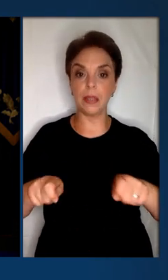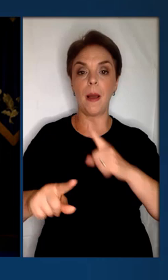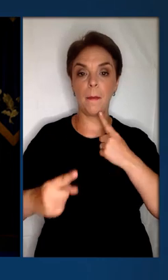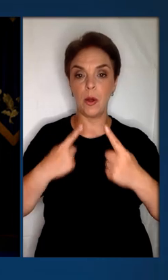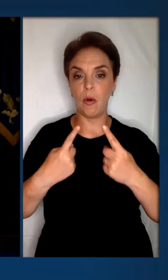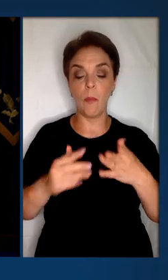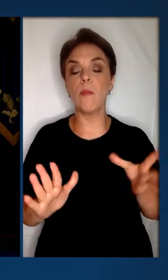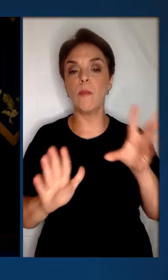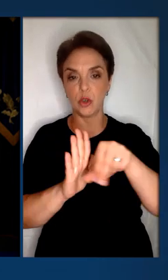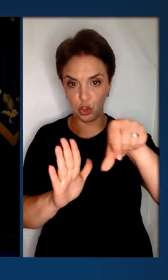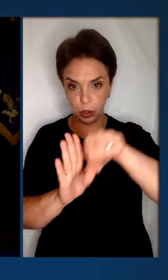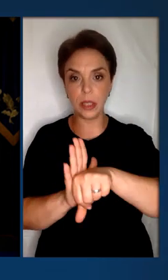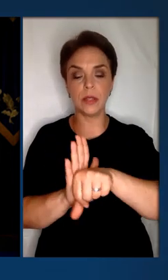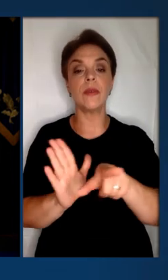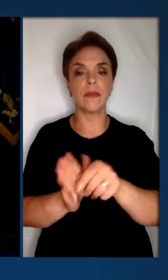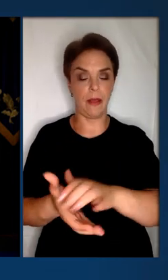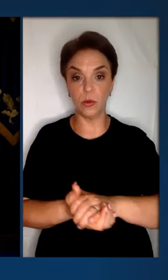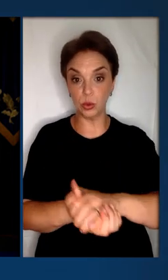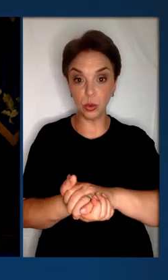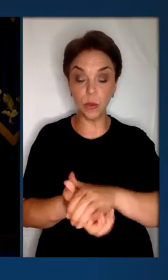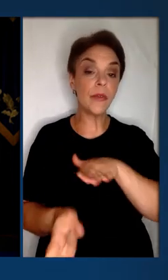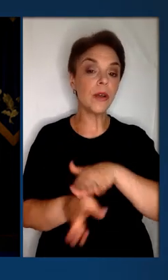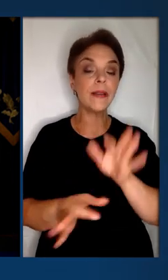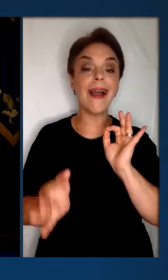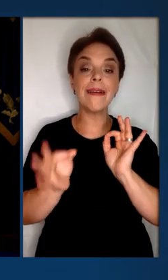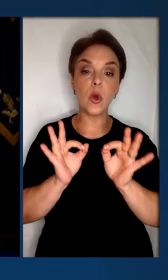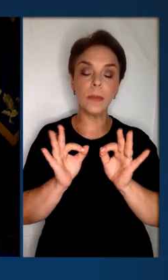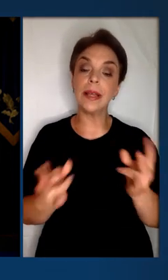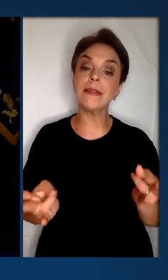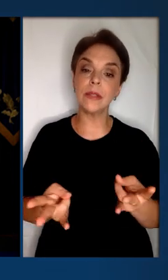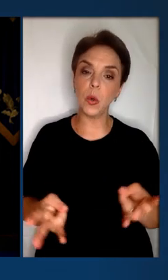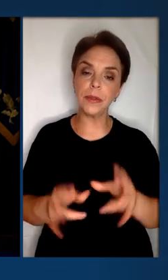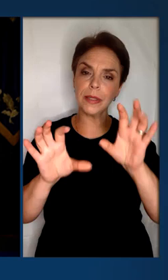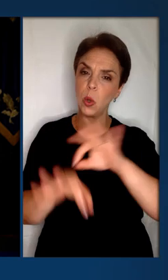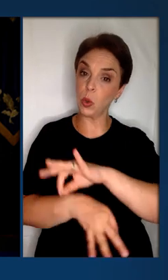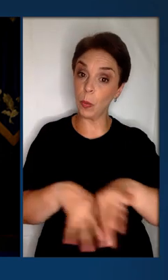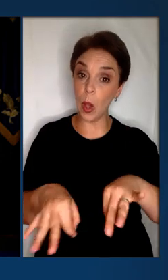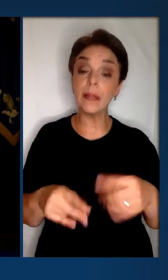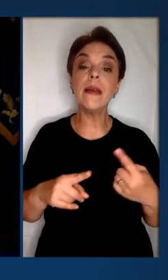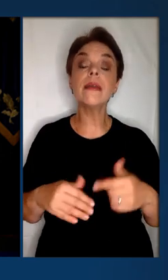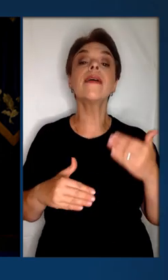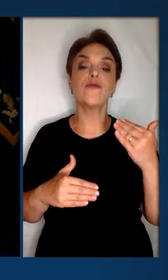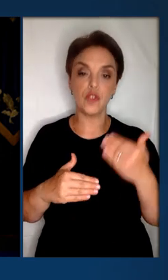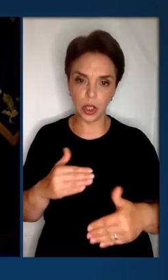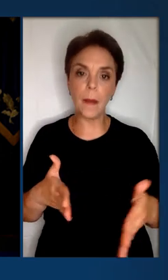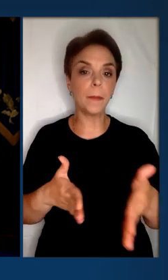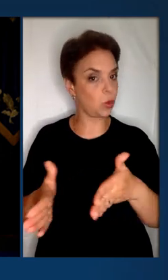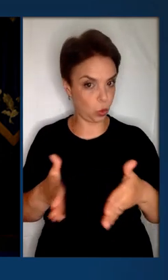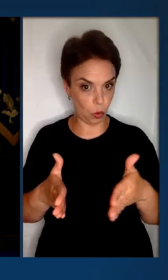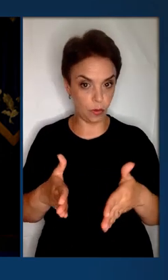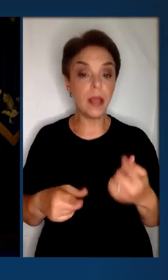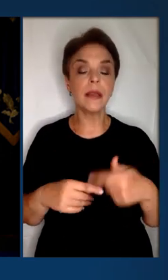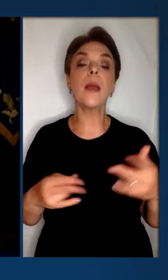відкриття переговорів про членство з Євросоюзом. Виконання рекомендацій, необхідні законопроекти, які вже